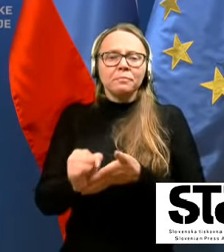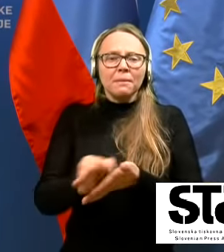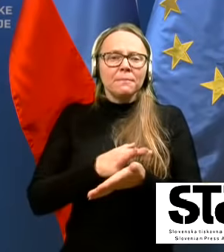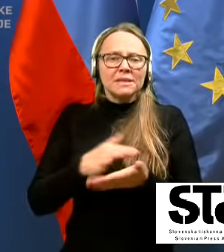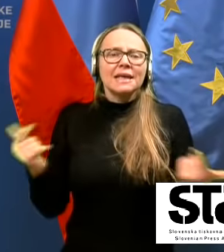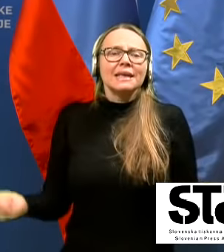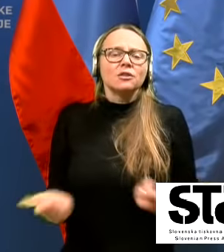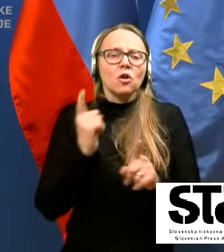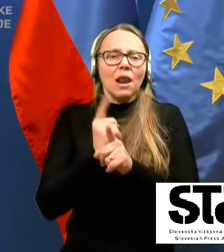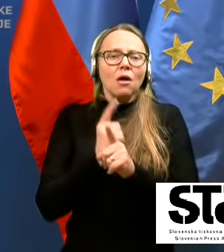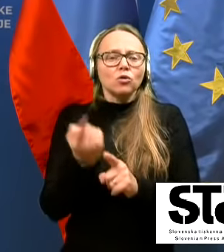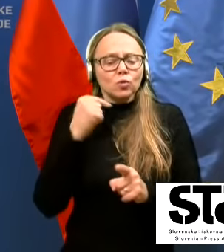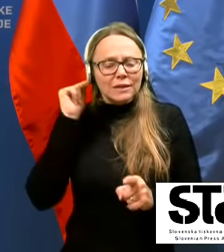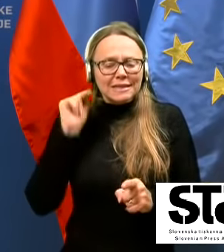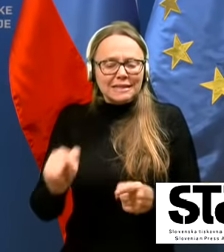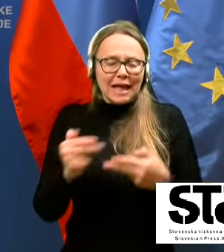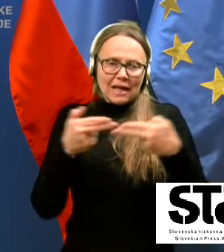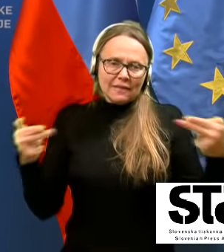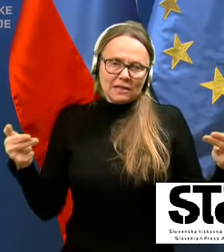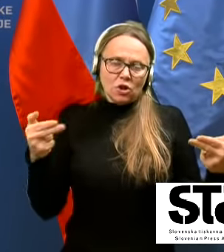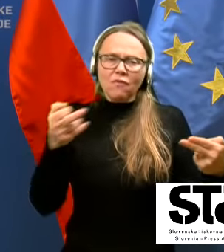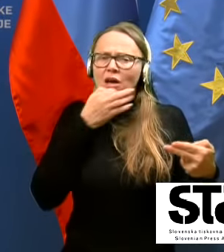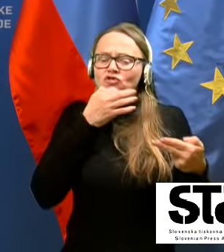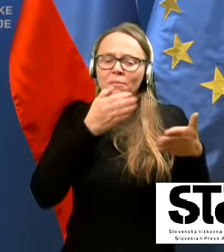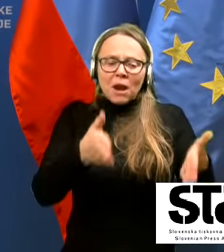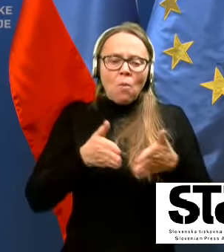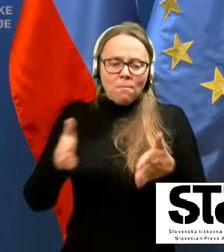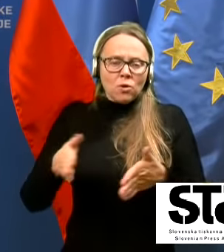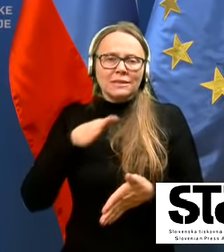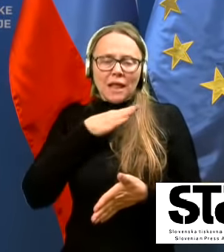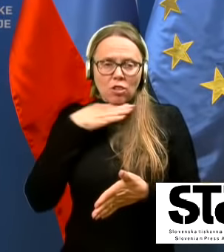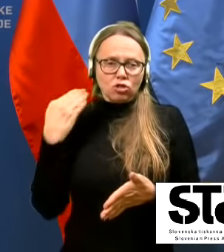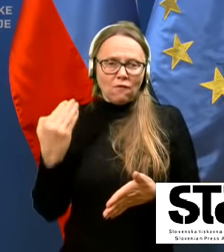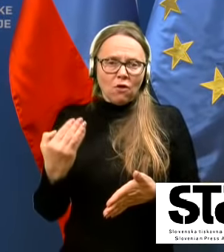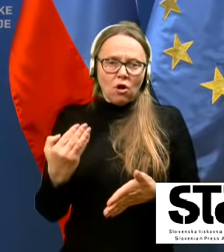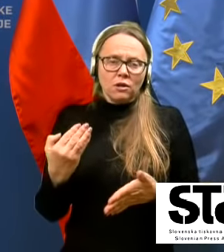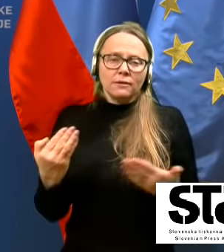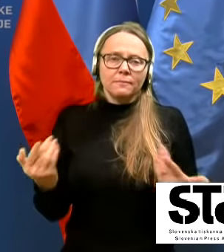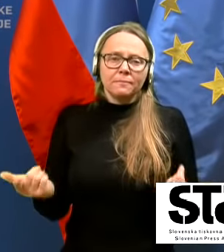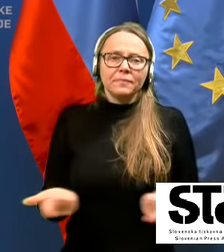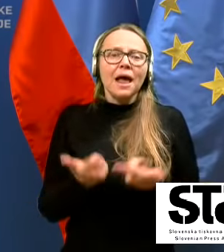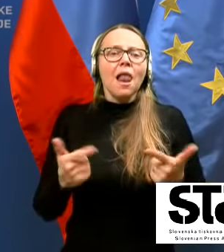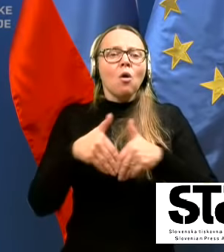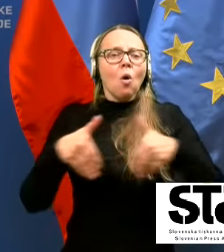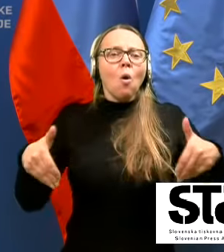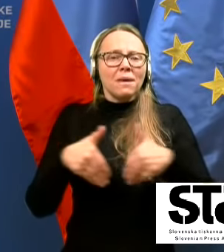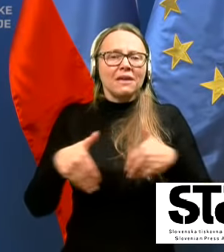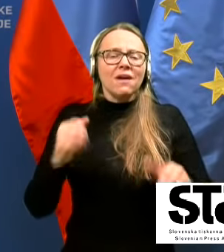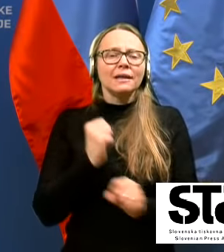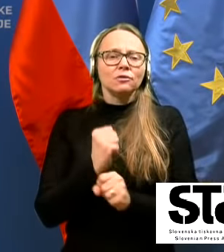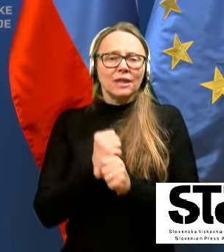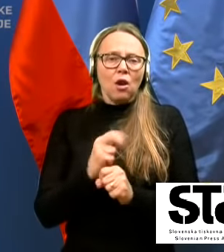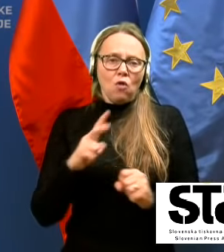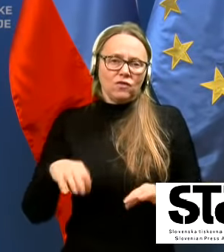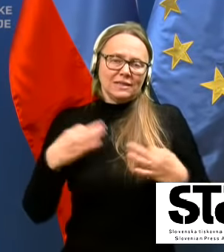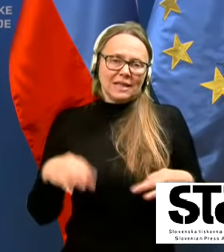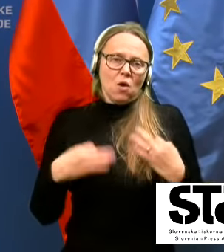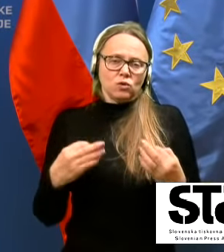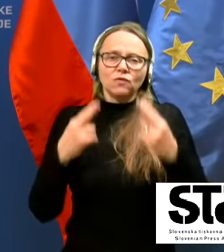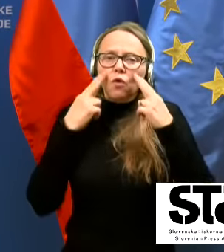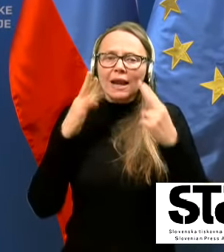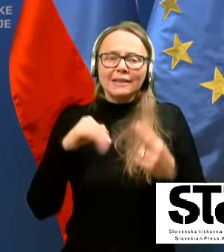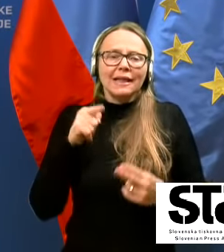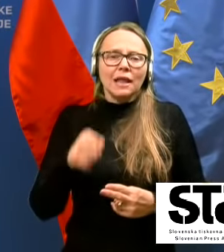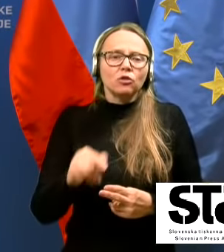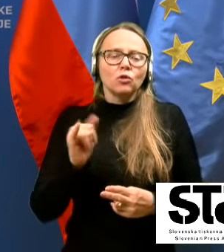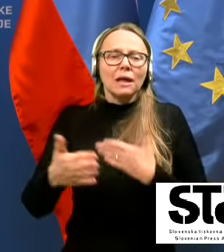lahko tudi iz tega naslova, pa čeprav je postelj dovolj lahko omejevalo delo v zdravstvu, glede na